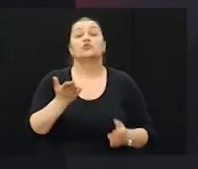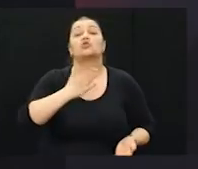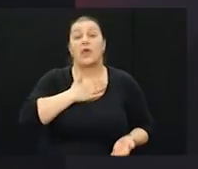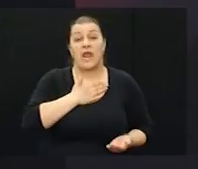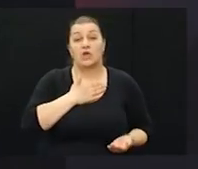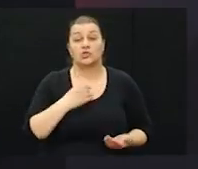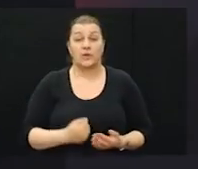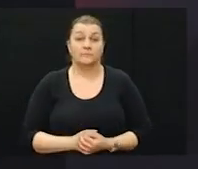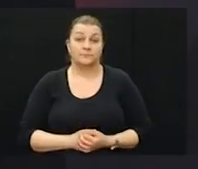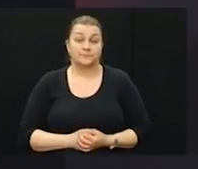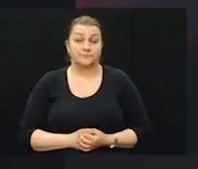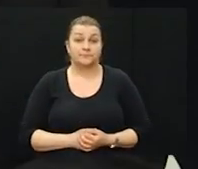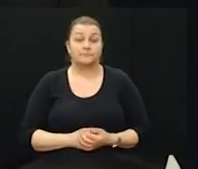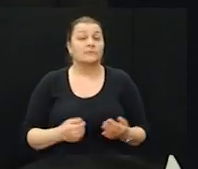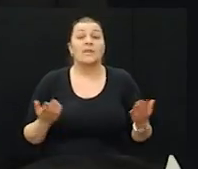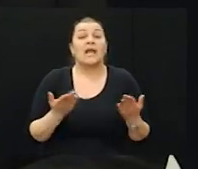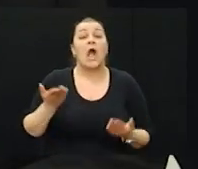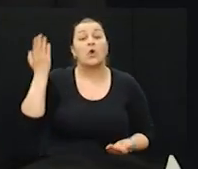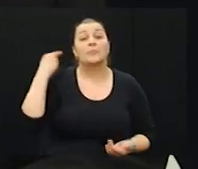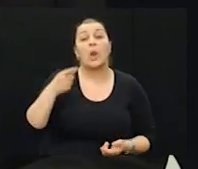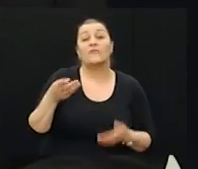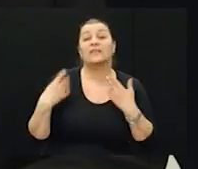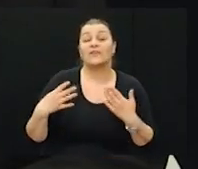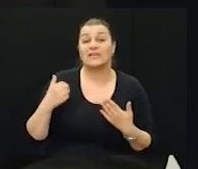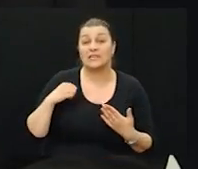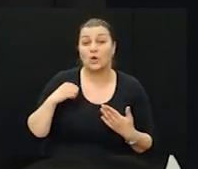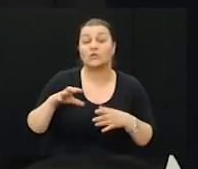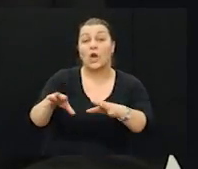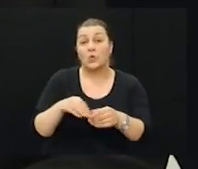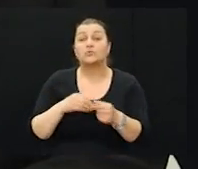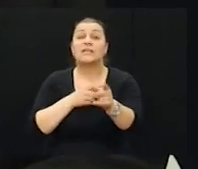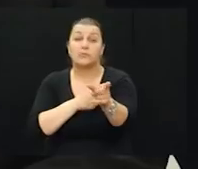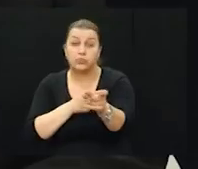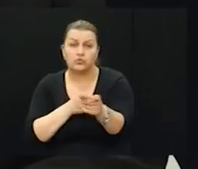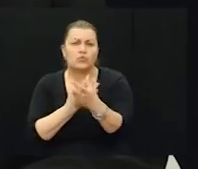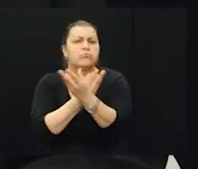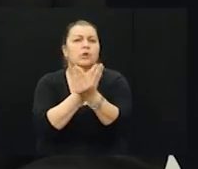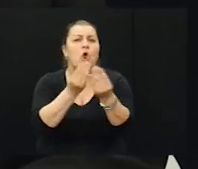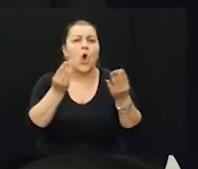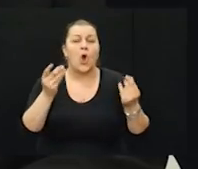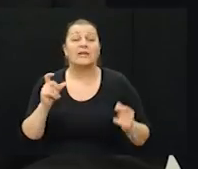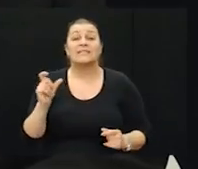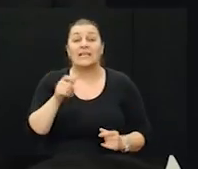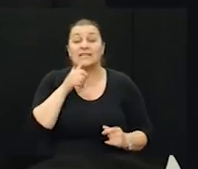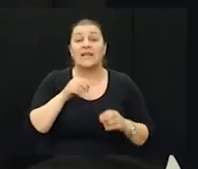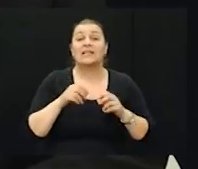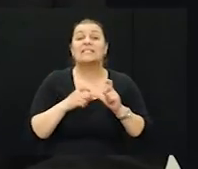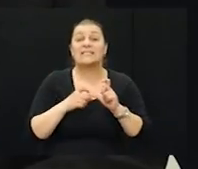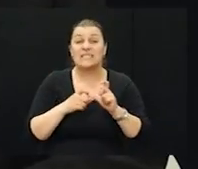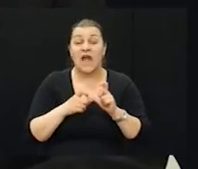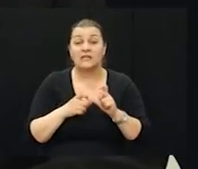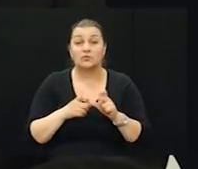što je naše. Kako je brigadiru bilo te 90. godine uzeti pušku brojni cetinjani, sinjani su sa tako ozir